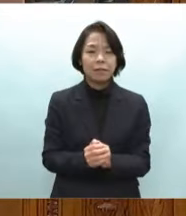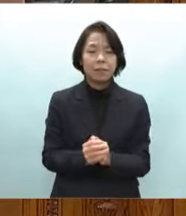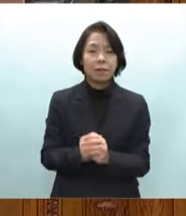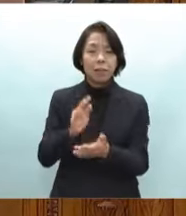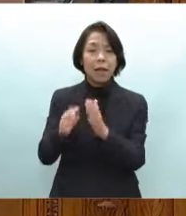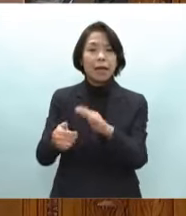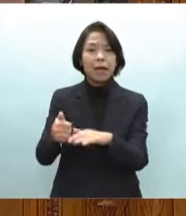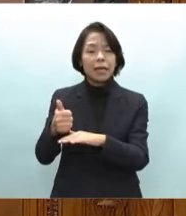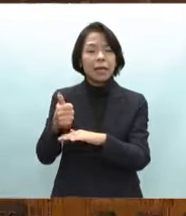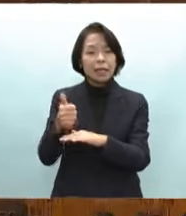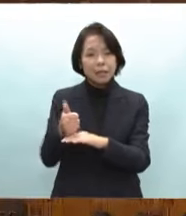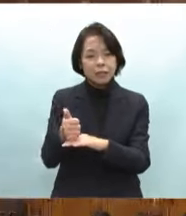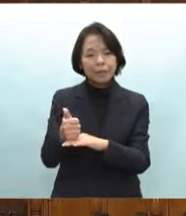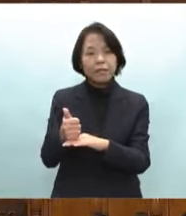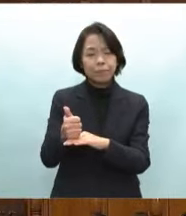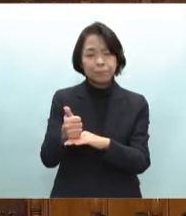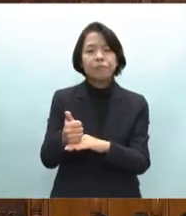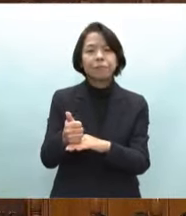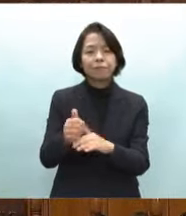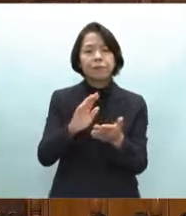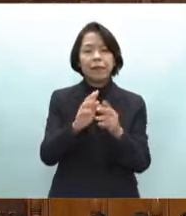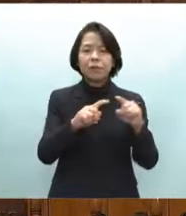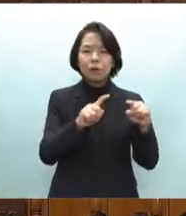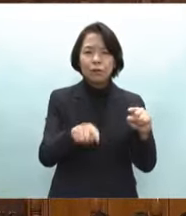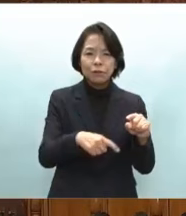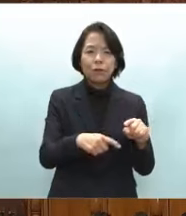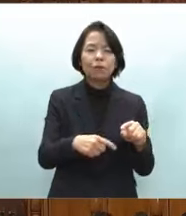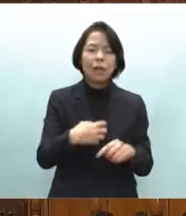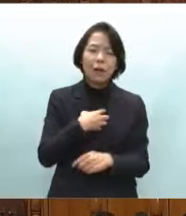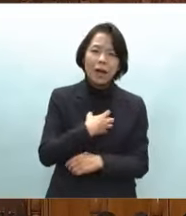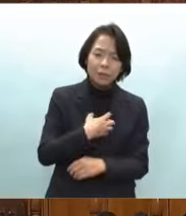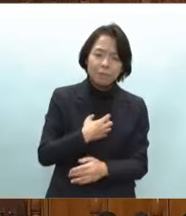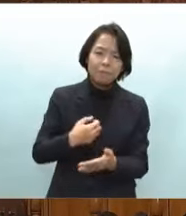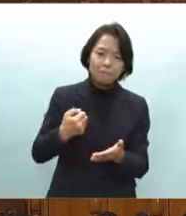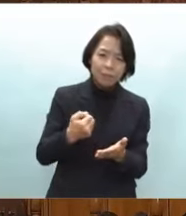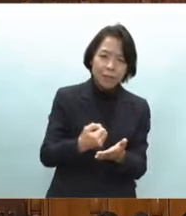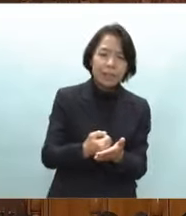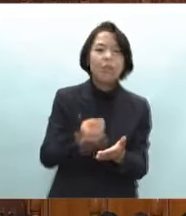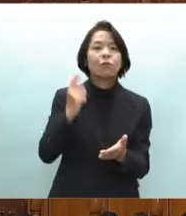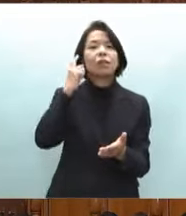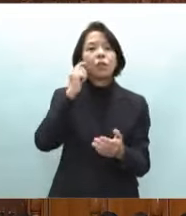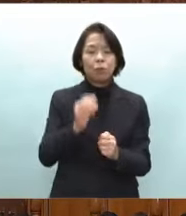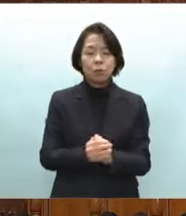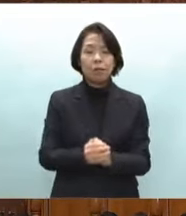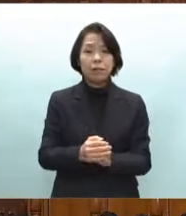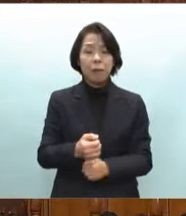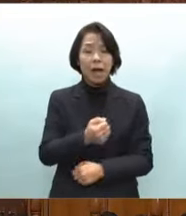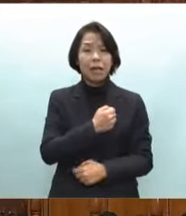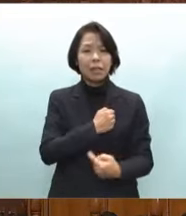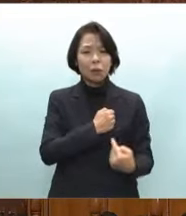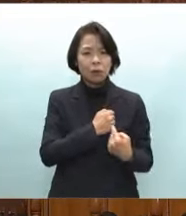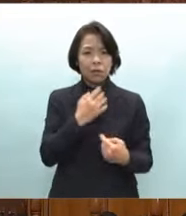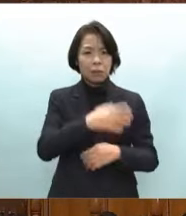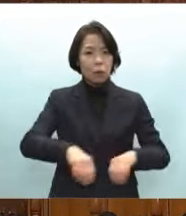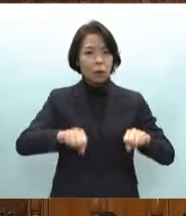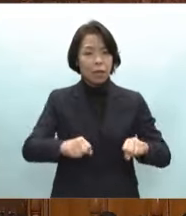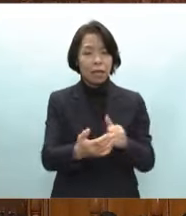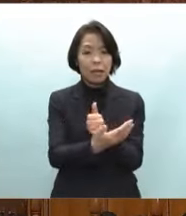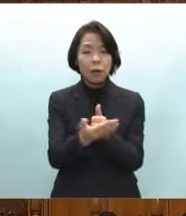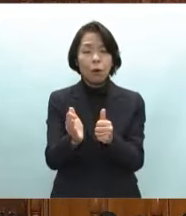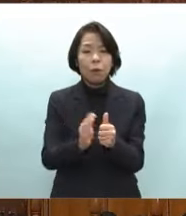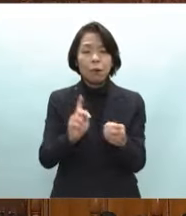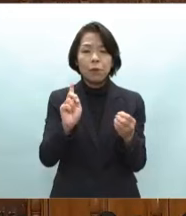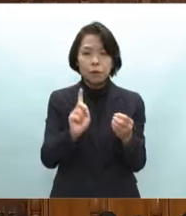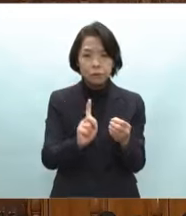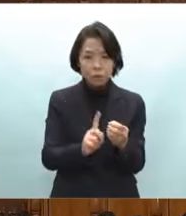長長長にとってはまさに苦渋の決断であったと思いますが命と健康を守るため地域